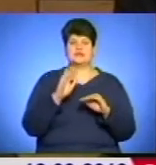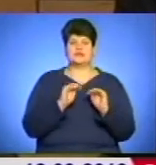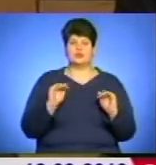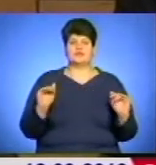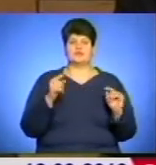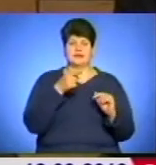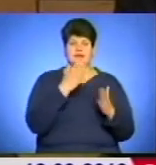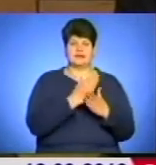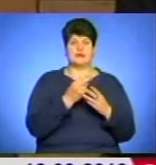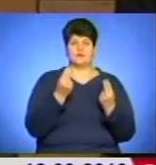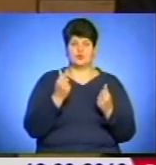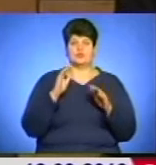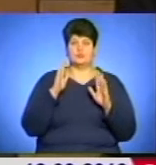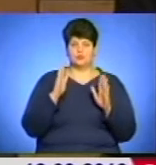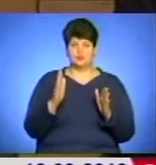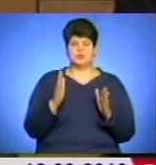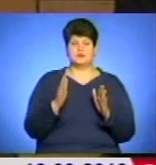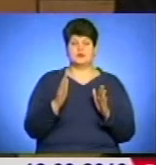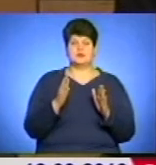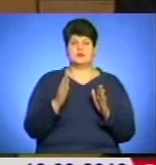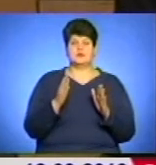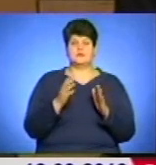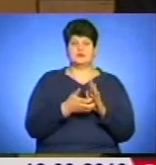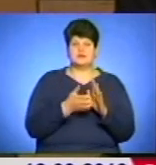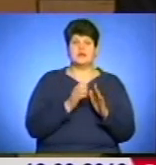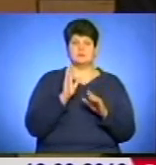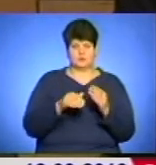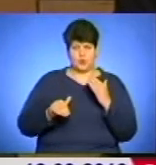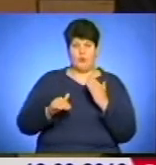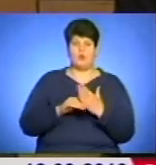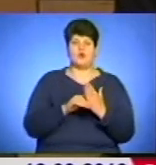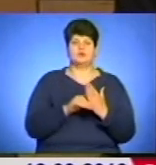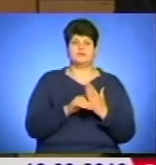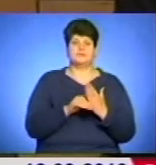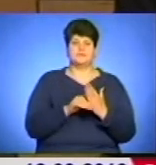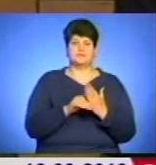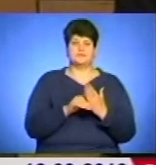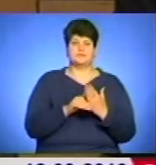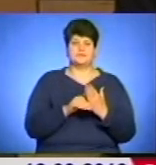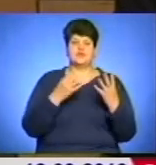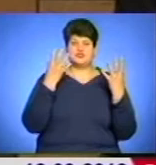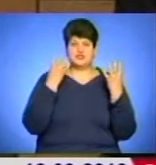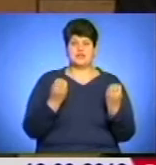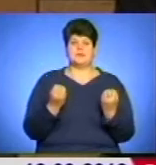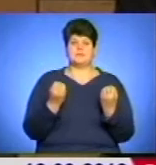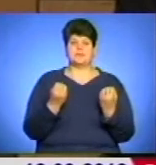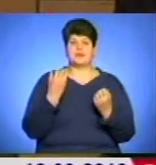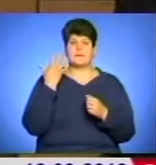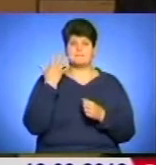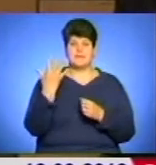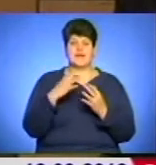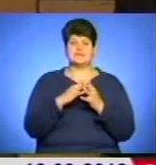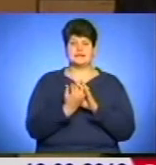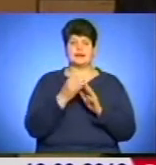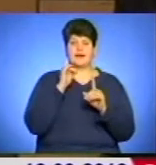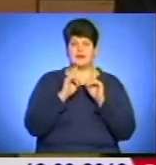що будемо рахувати, ми їм допоможемо. І ще 5 сільських рад,